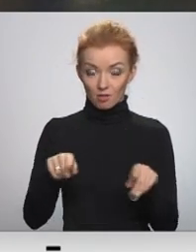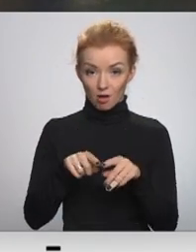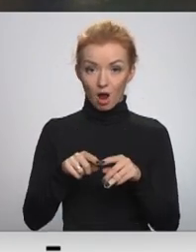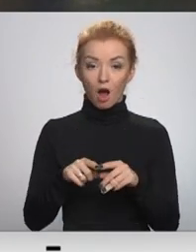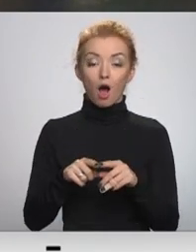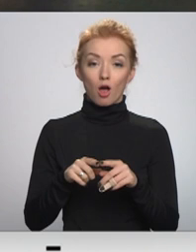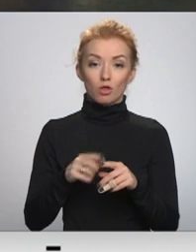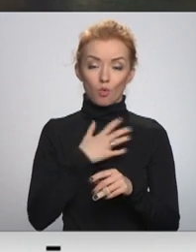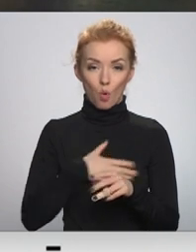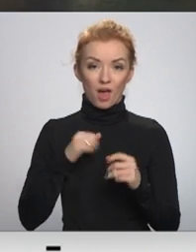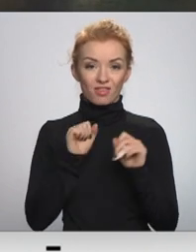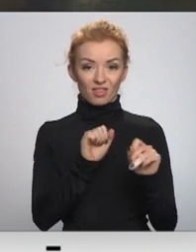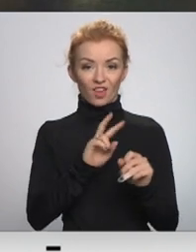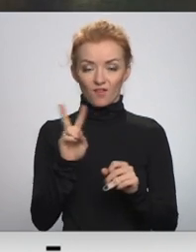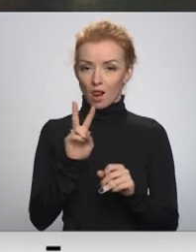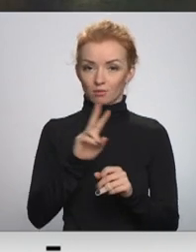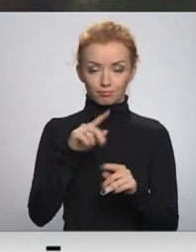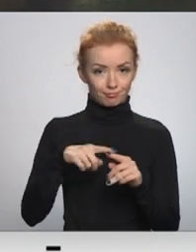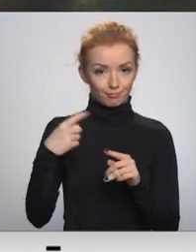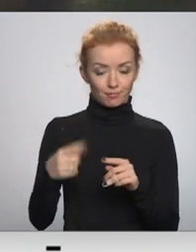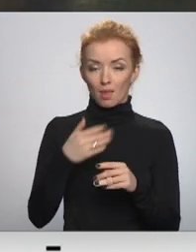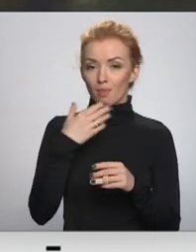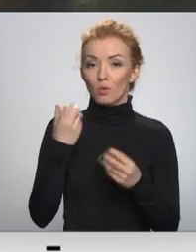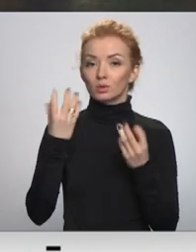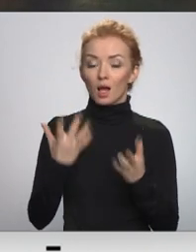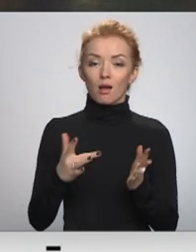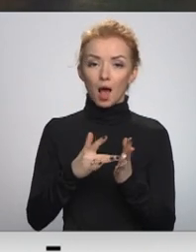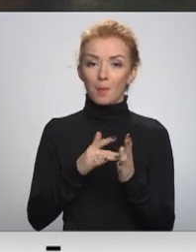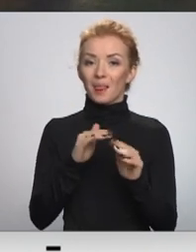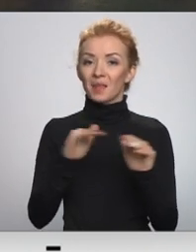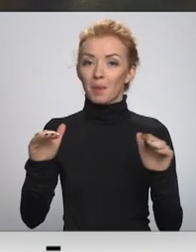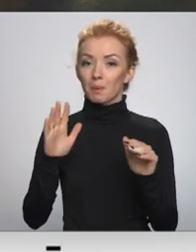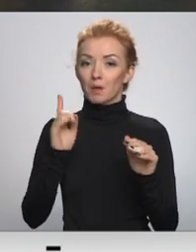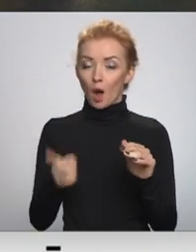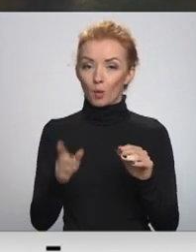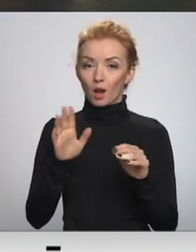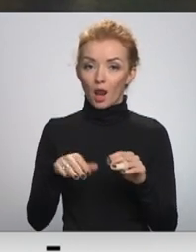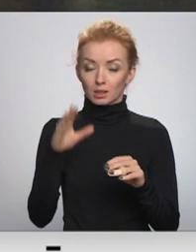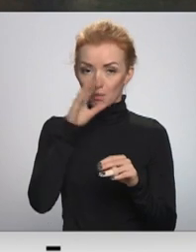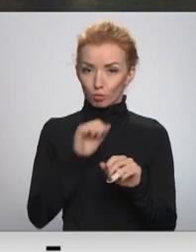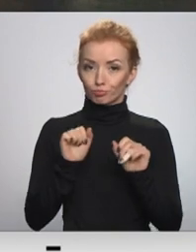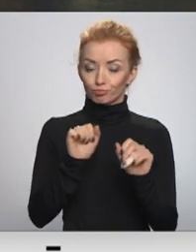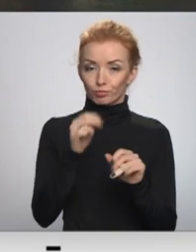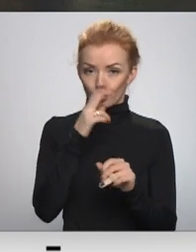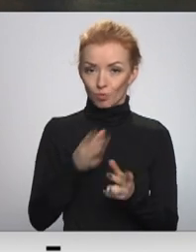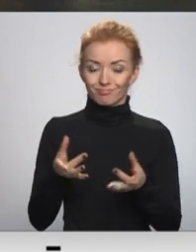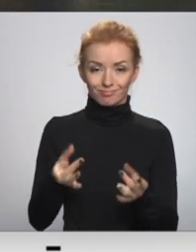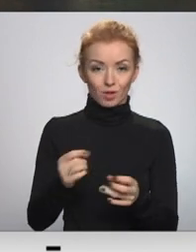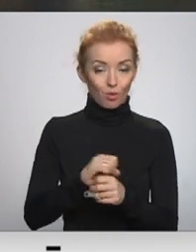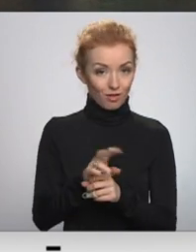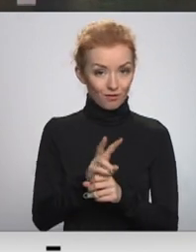nedirēs. Speciāls skaidro, ka nav zināms, kādam antivielu līmenim jābūt, lai spētu pasargāt no inficēšanās ar Covid.